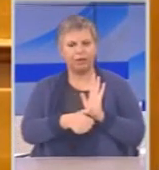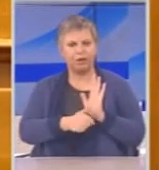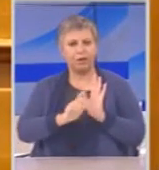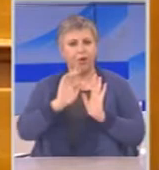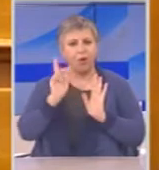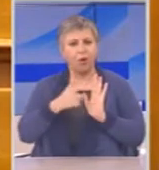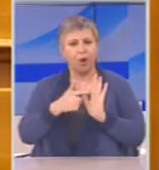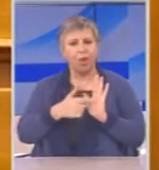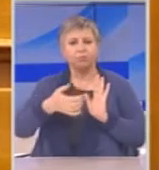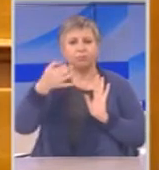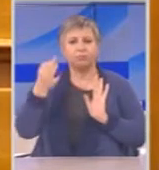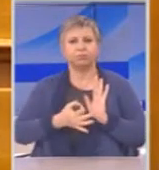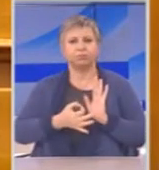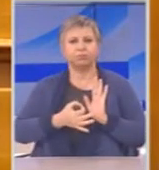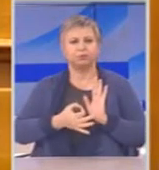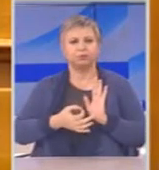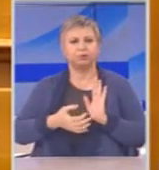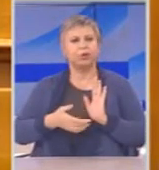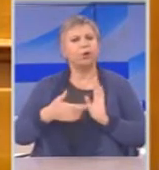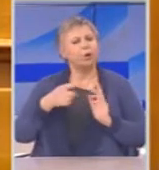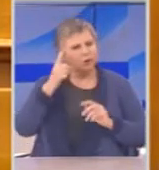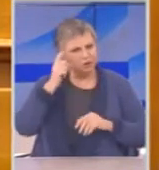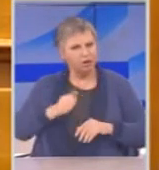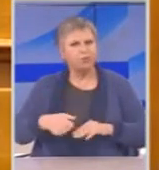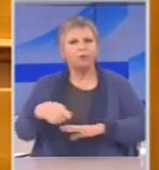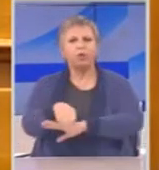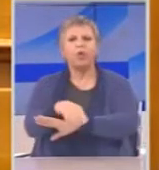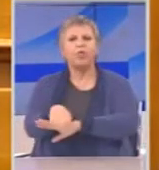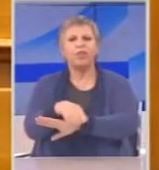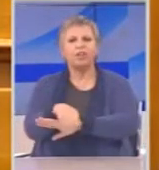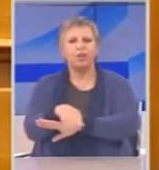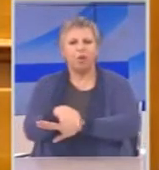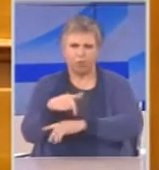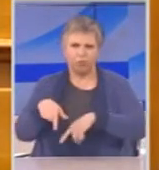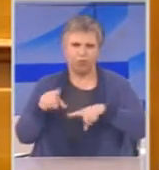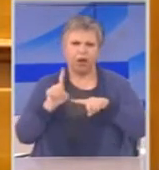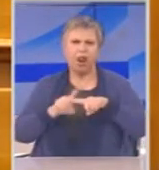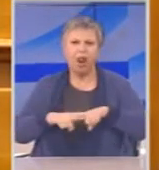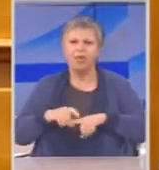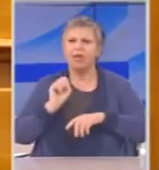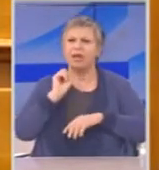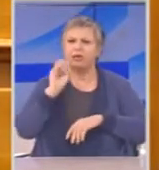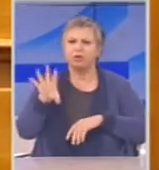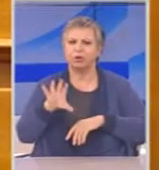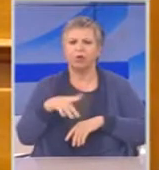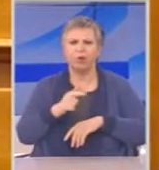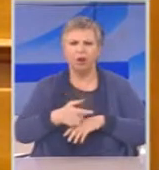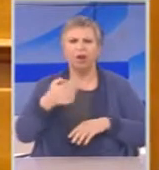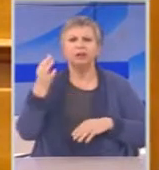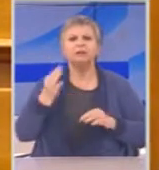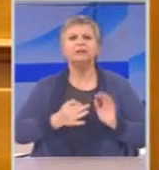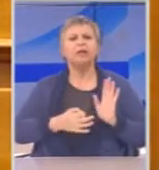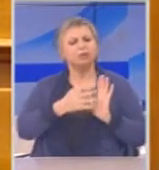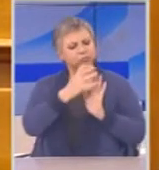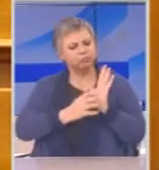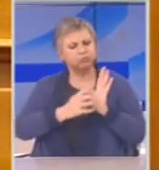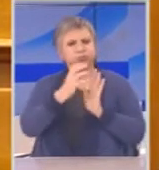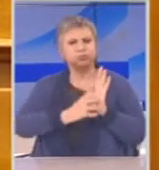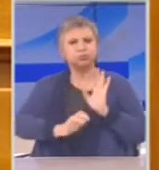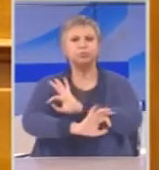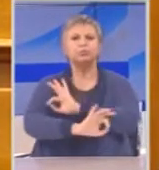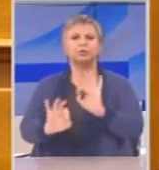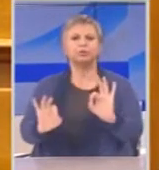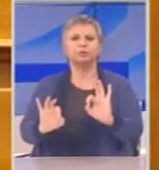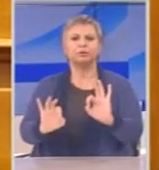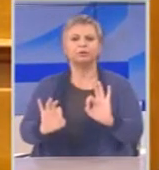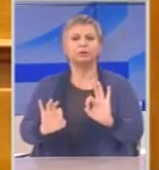φτιαχτεί από εξαίρετους νομικούς και δικούς μας και ξένους αλλά είναι τι χρύβεται από πίσω και αυτό που